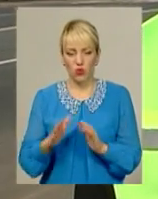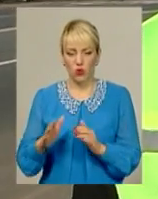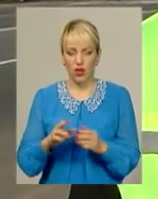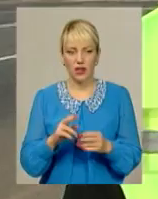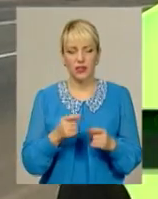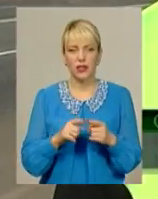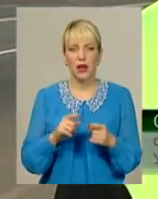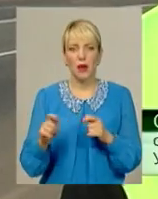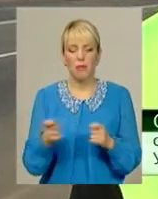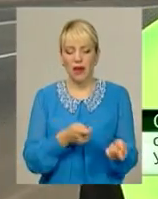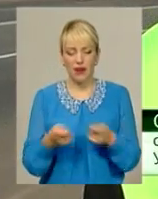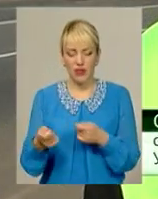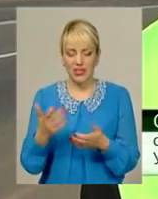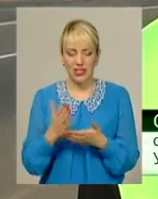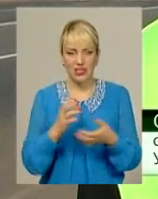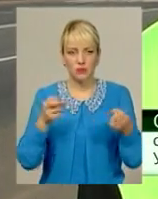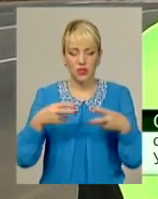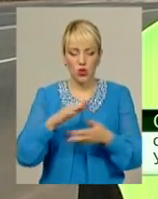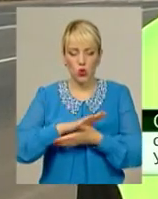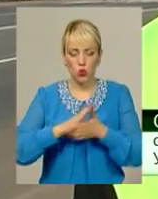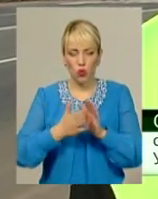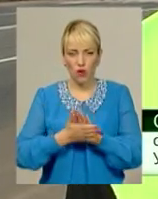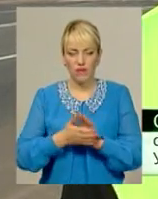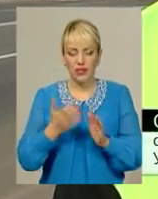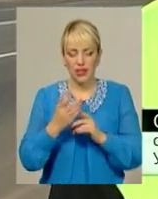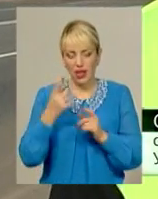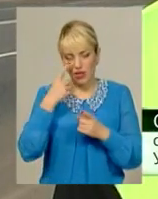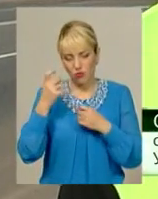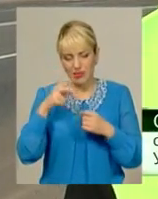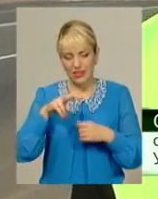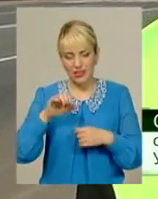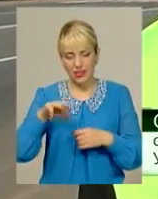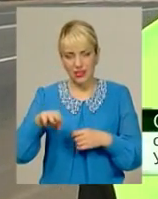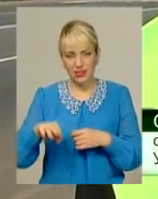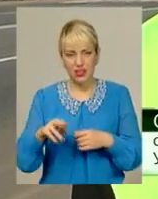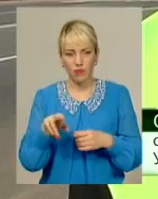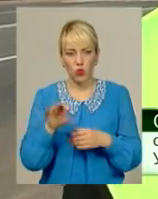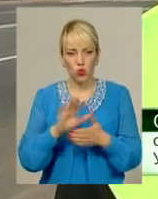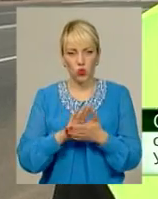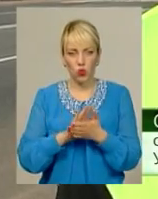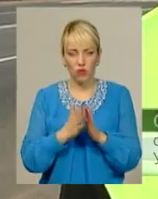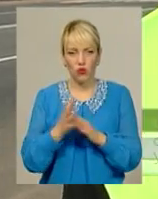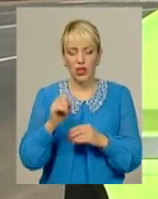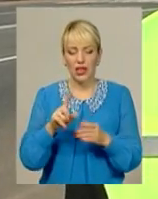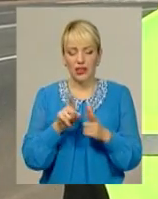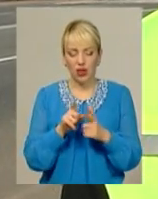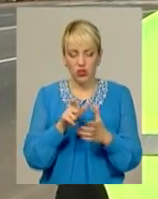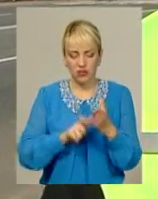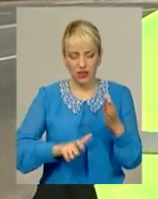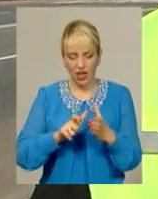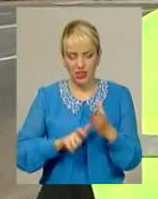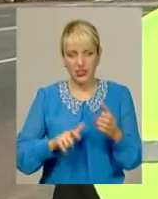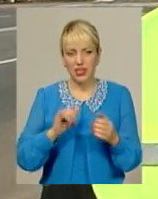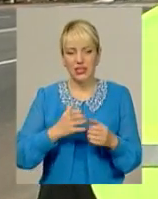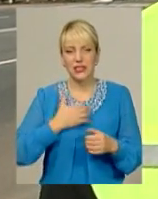складається договір з замовником транспортних послуг. До нього йде інформаційний лист до договору, також квитанція про оплату транспортних послуг